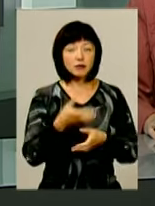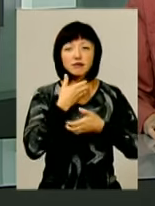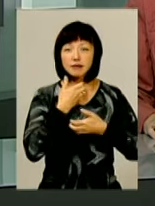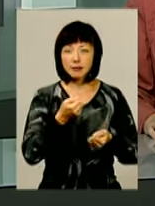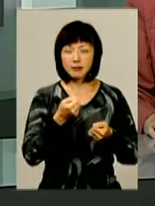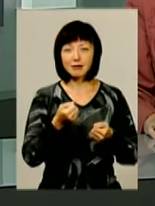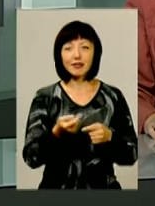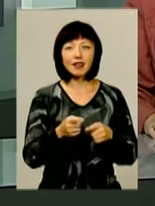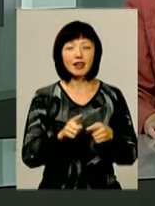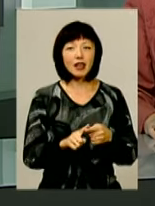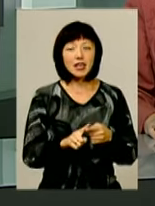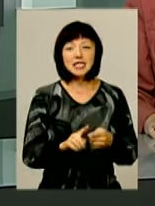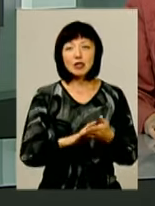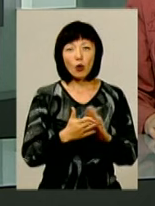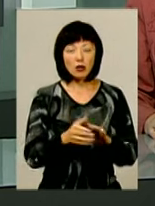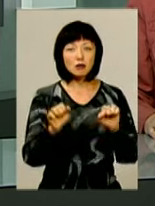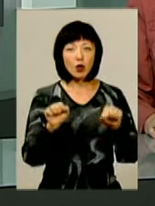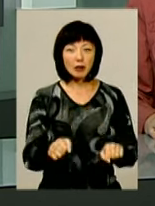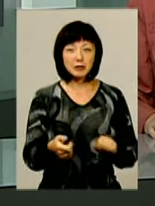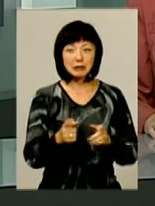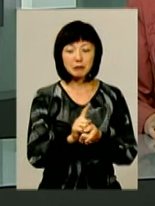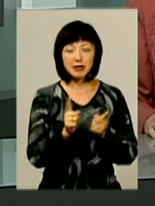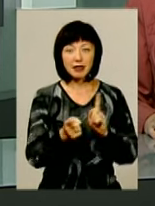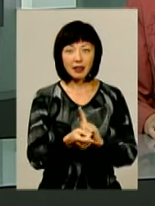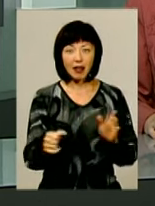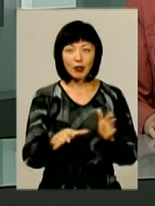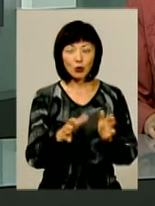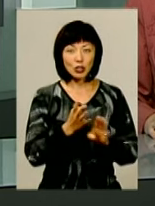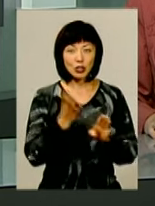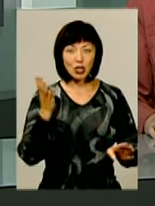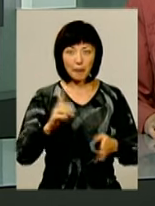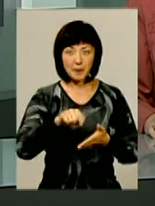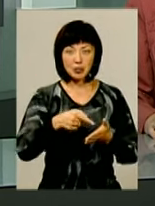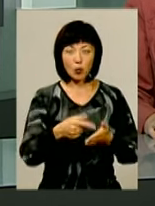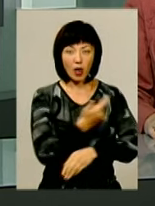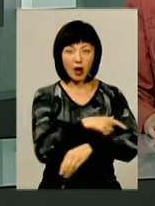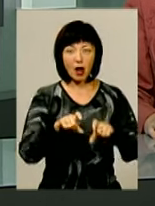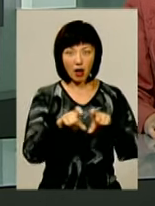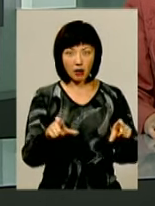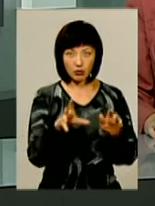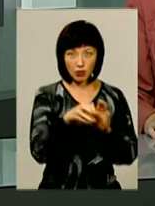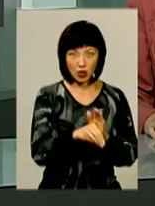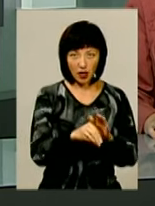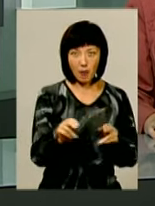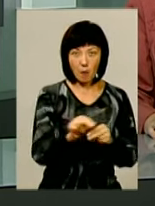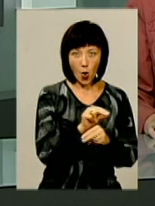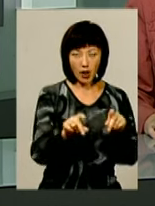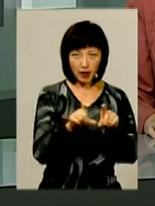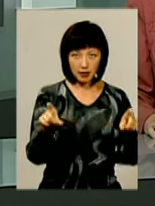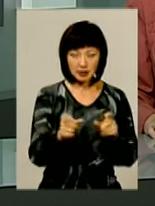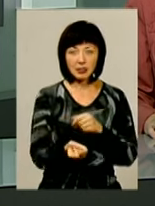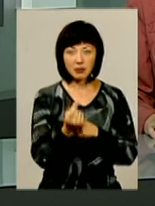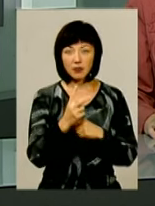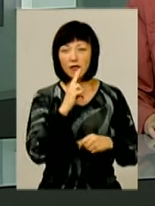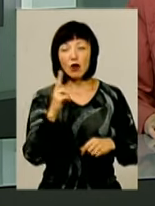золота. Ситуацію могла би змінити електронна черга. Сайту Хмельницької міської лікарні до структури, якої належить поліклініка, з'явився